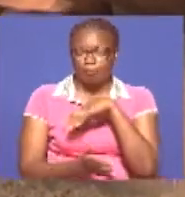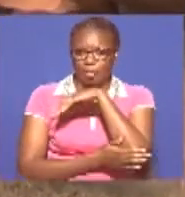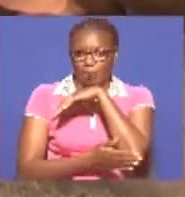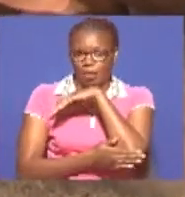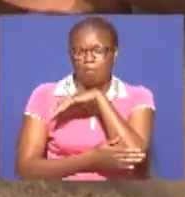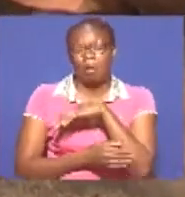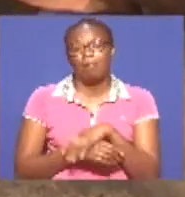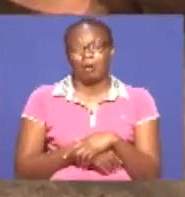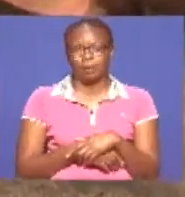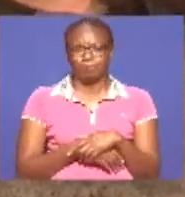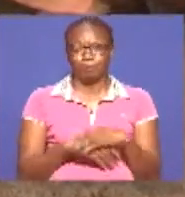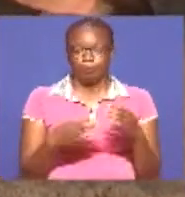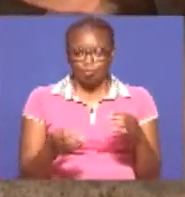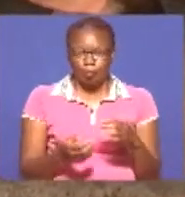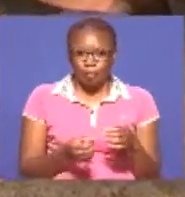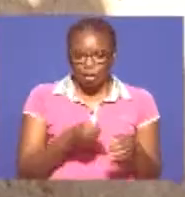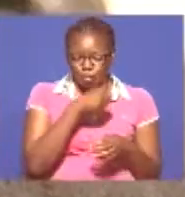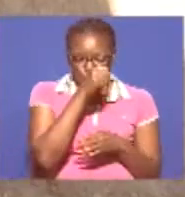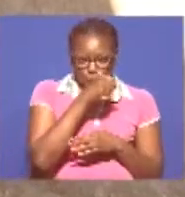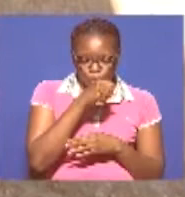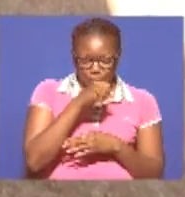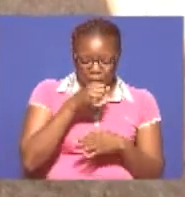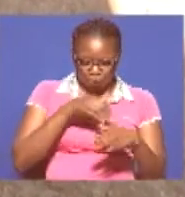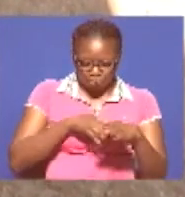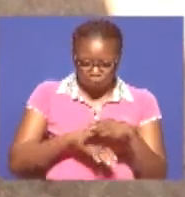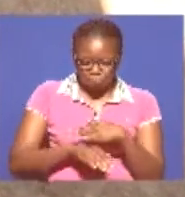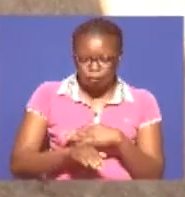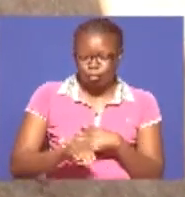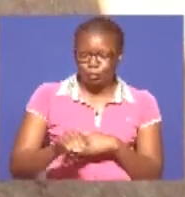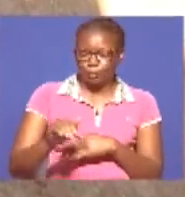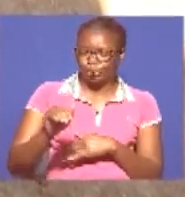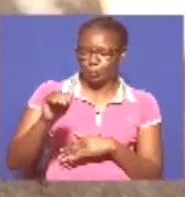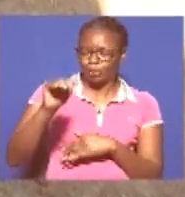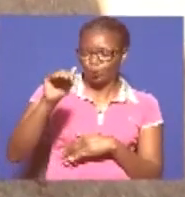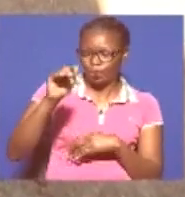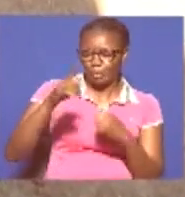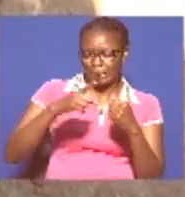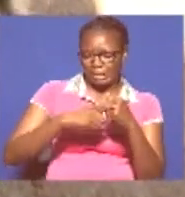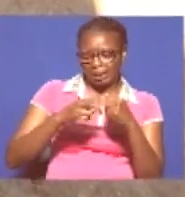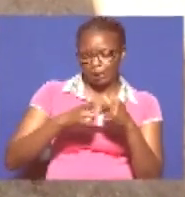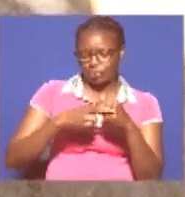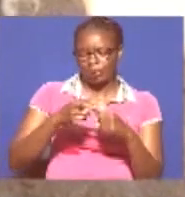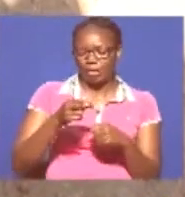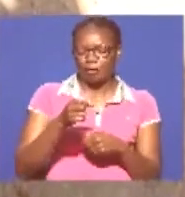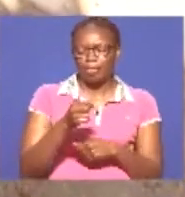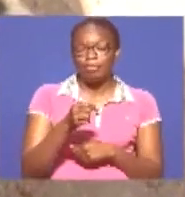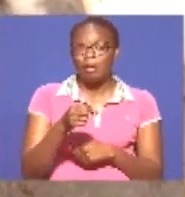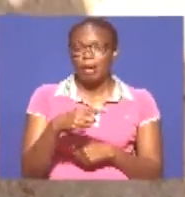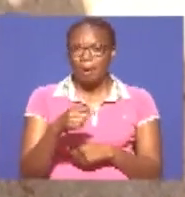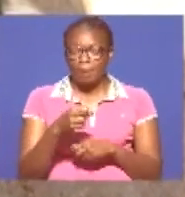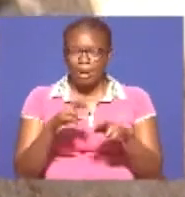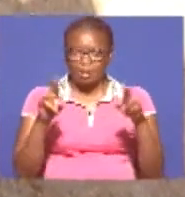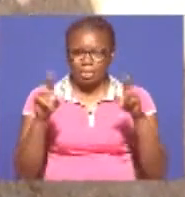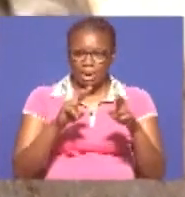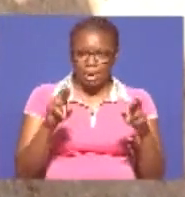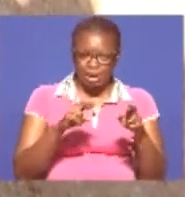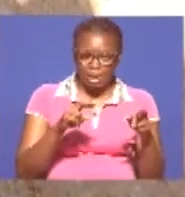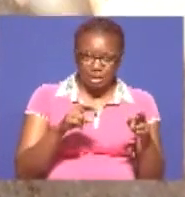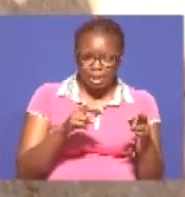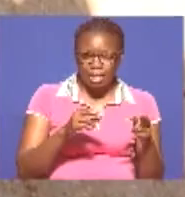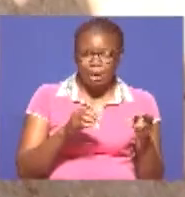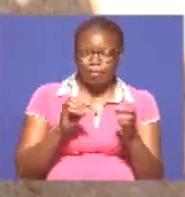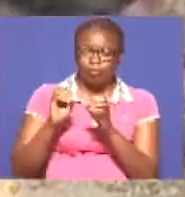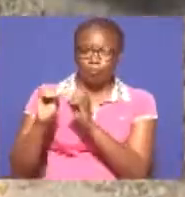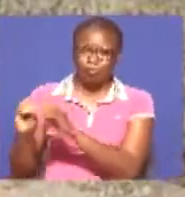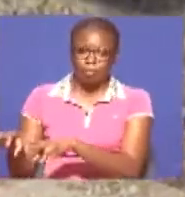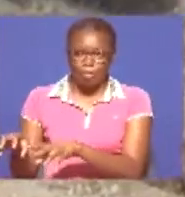sukoni kwa mauzo Lakini hilo pia lategemea chakula unachompa, mazingira na aina ya ngurue unaefuga Wakati